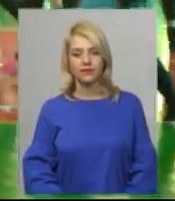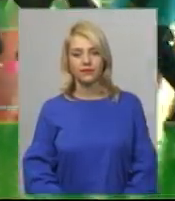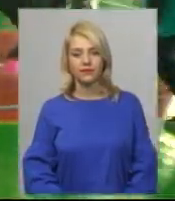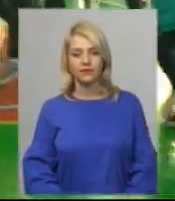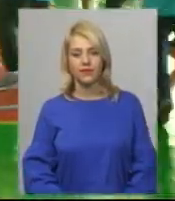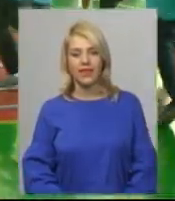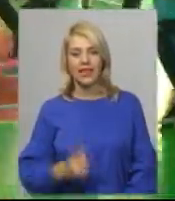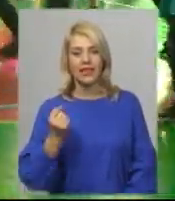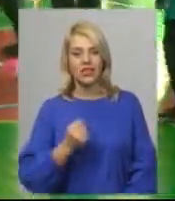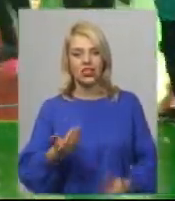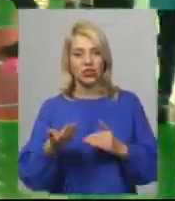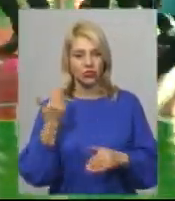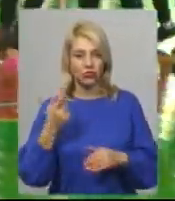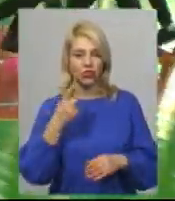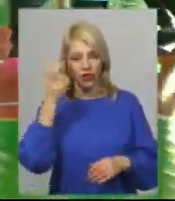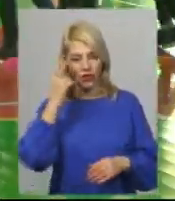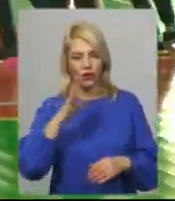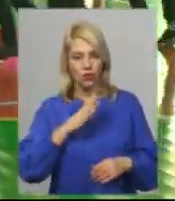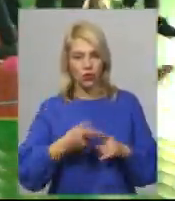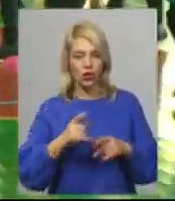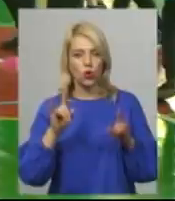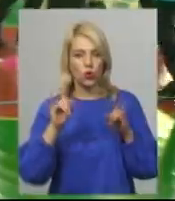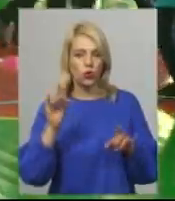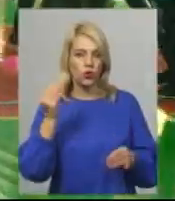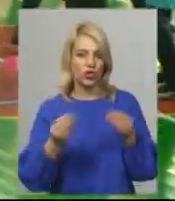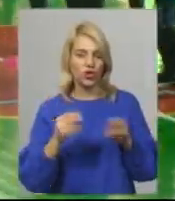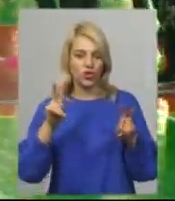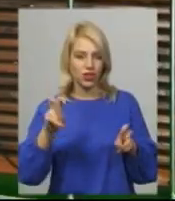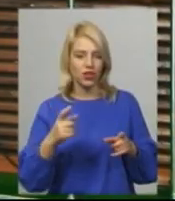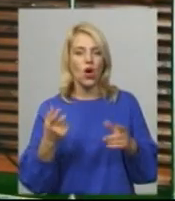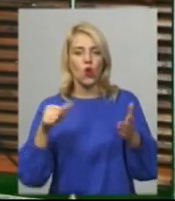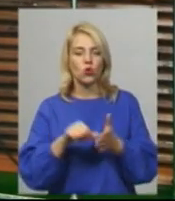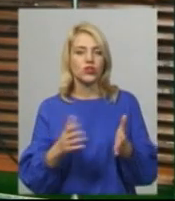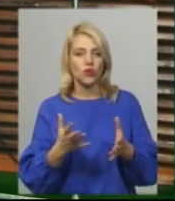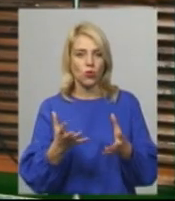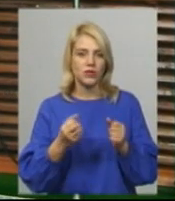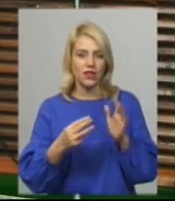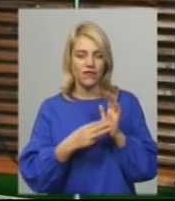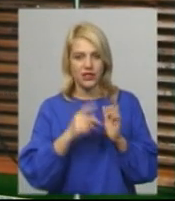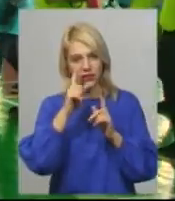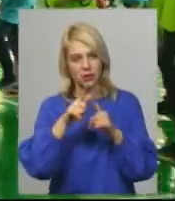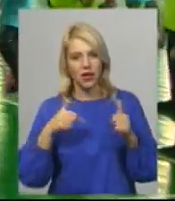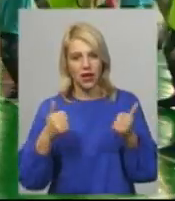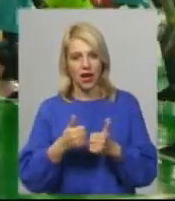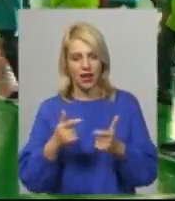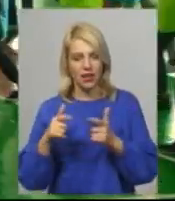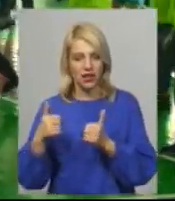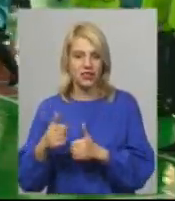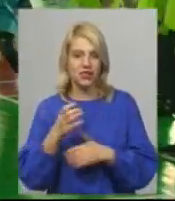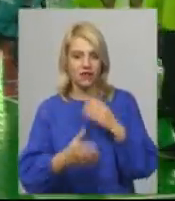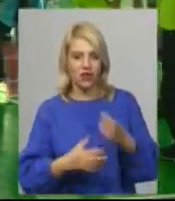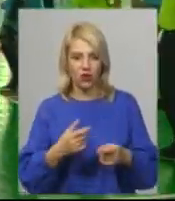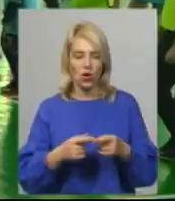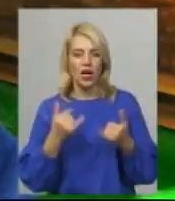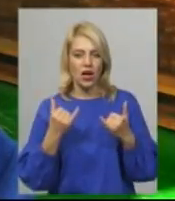Тиждень тому в Києві відбулися світові круті ігри. Участь у які взяли вісім країн світу. А сьогодні в Хмельницькому стартували змагання з «Кулмгеймс». Каже заступник